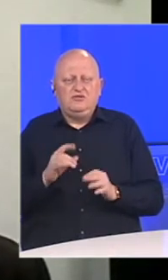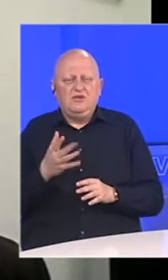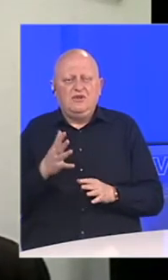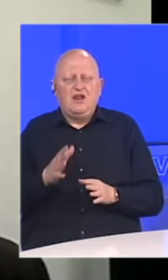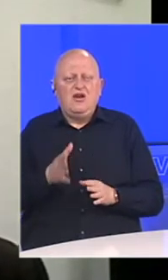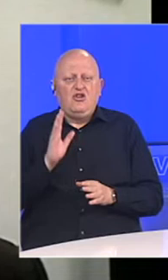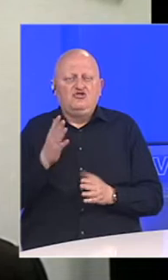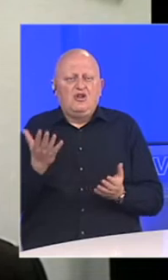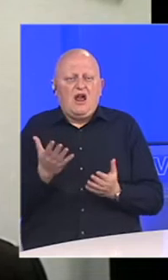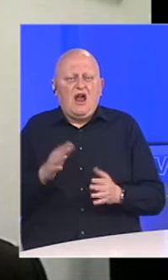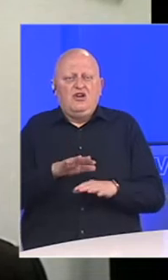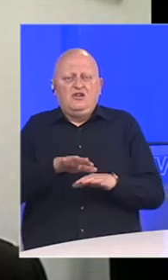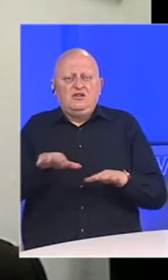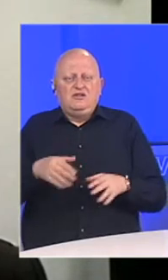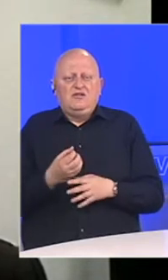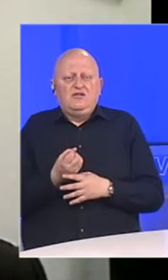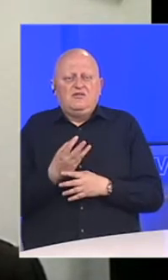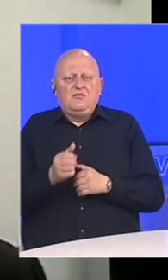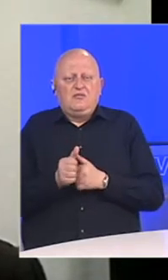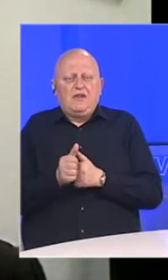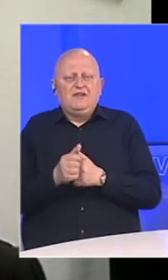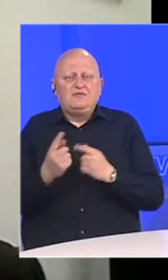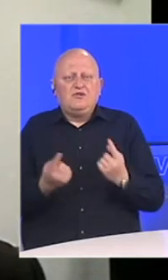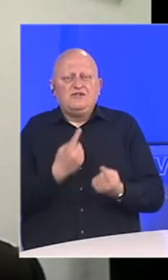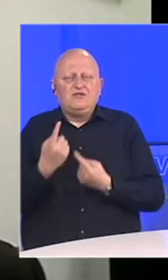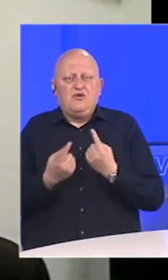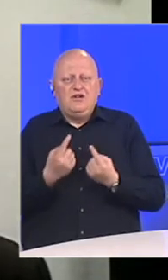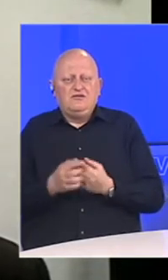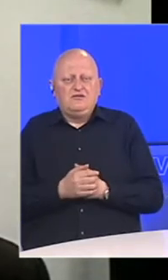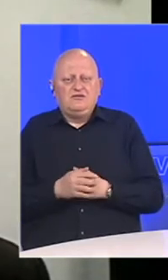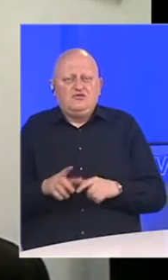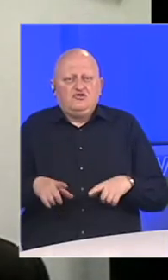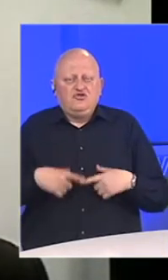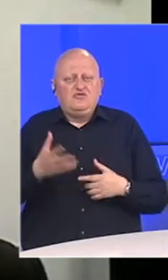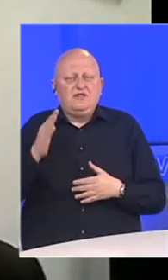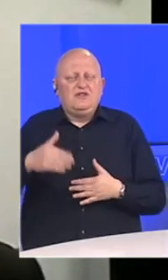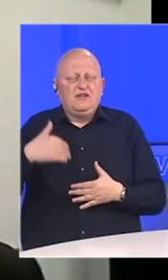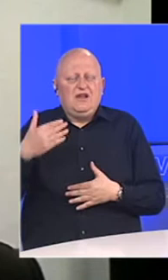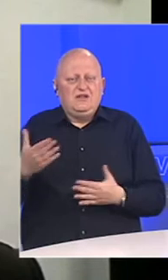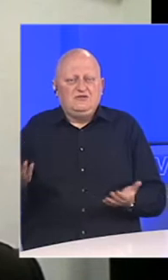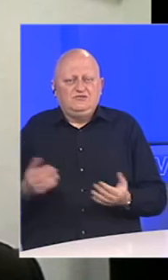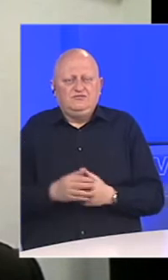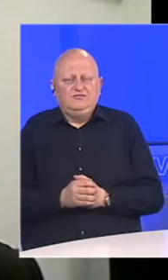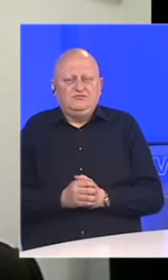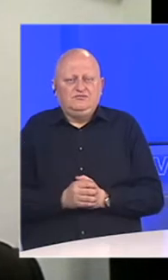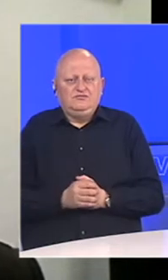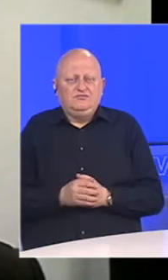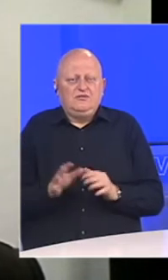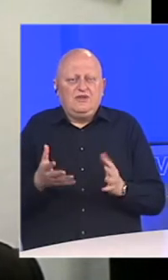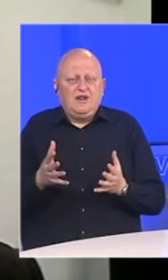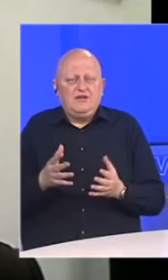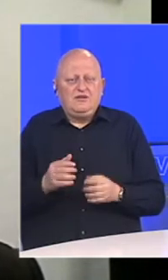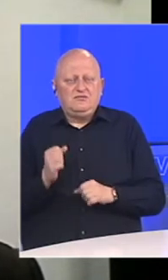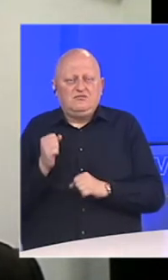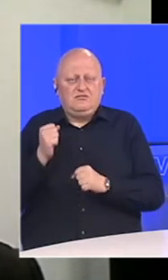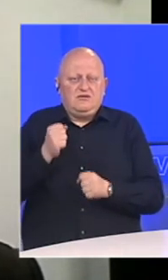nekako išlo kao i svi prirodno, pratili smo situaciju, život ide dalje, nekako su se